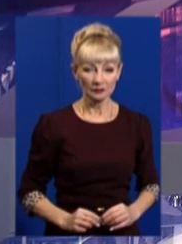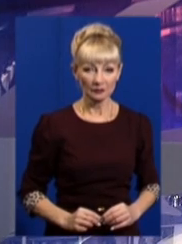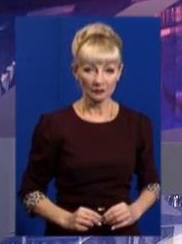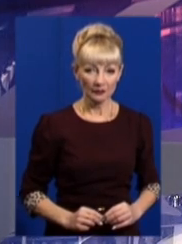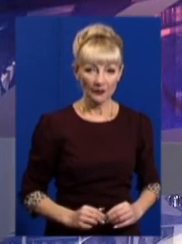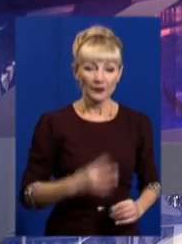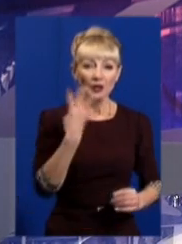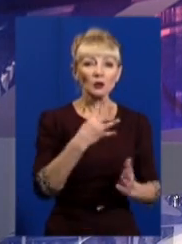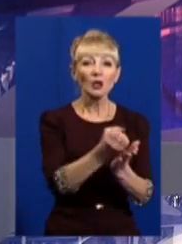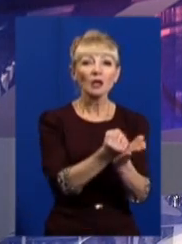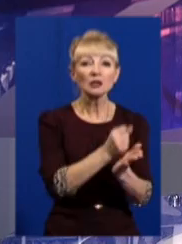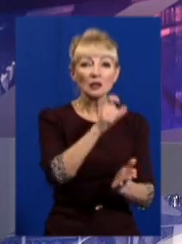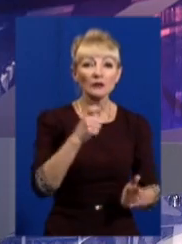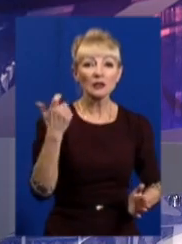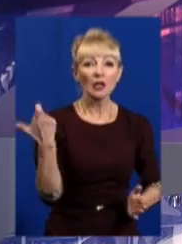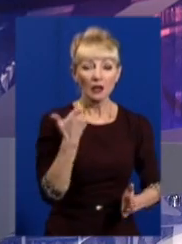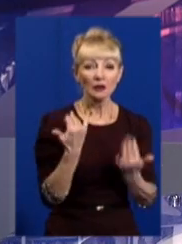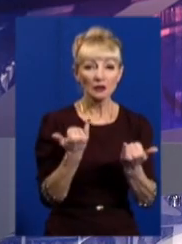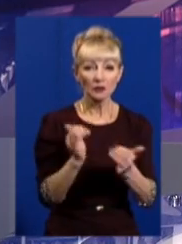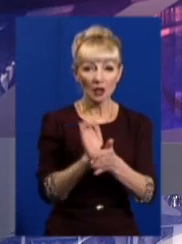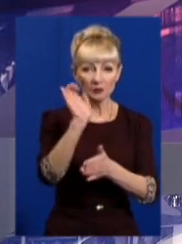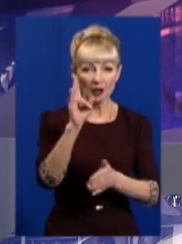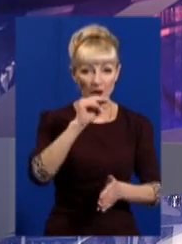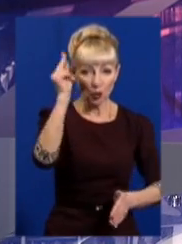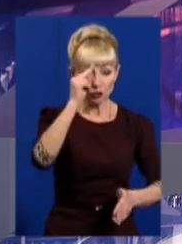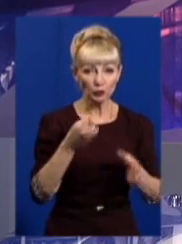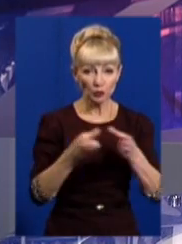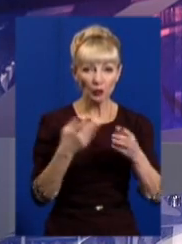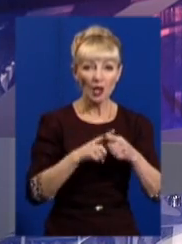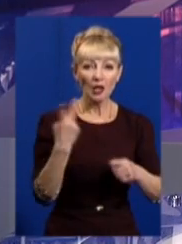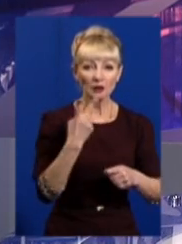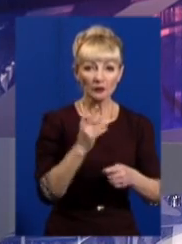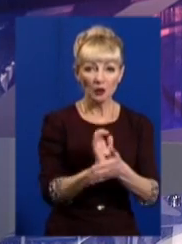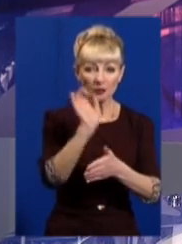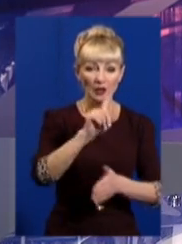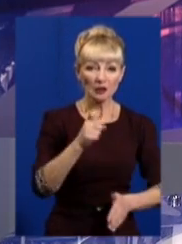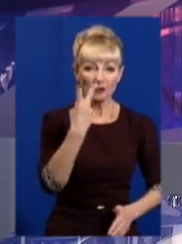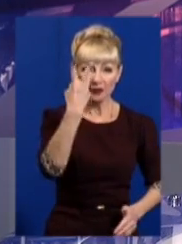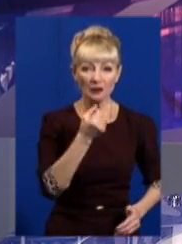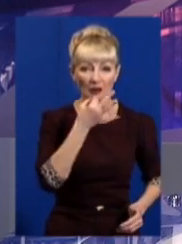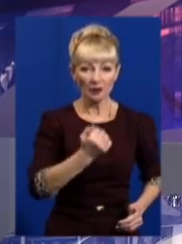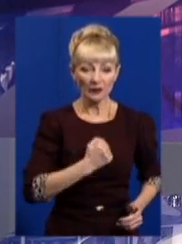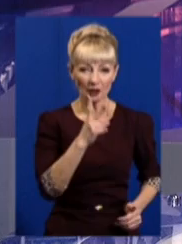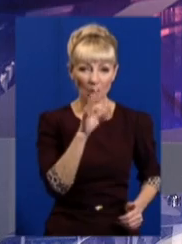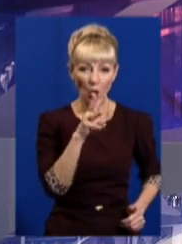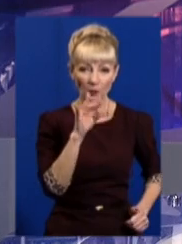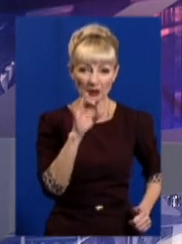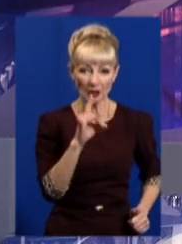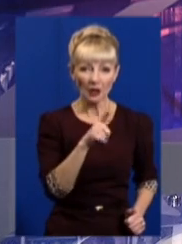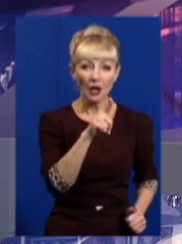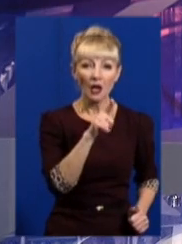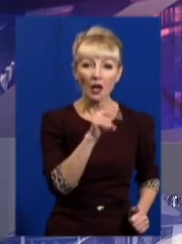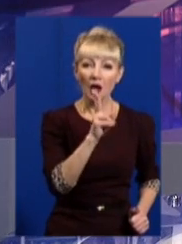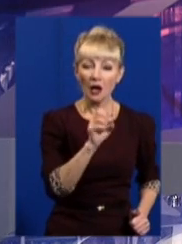40 резервістів із Харківщини сьогодні відправили на навчальні збори. Це друга відправка за два дні, говорить військовий комісар Юрій Калгушкін.